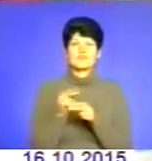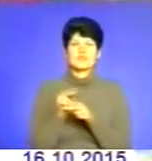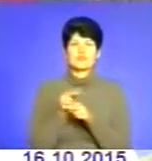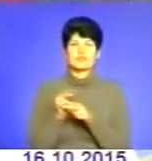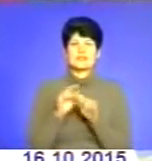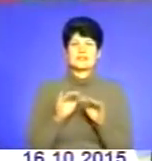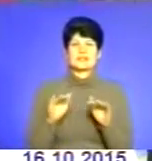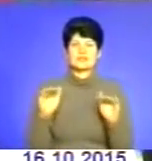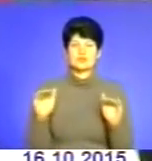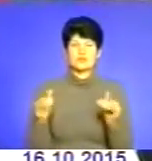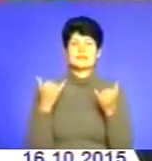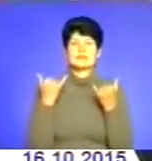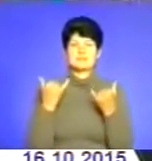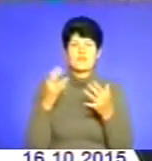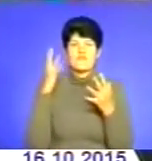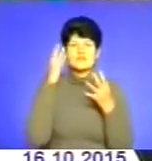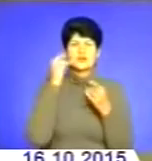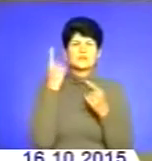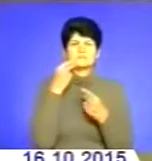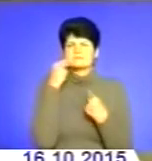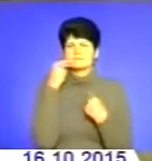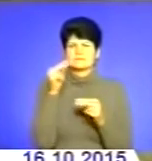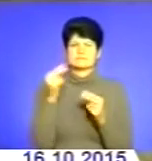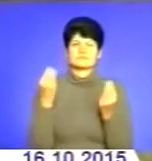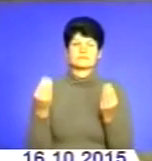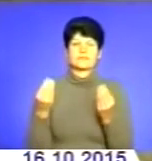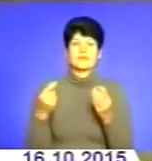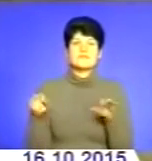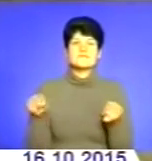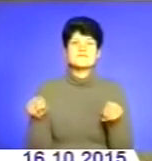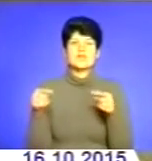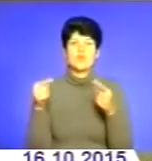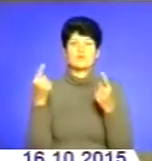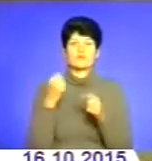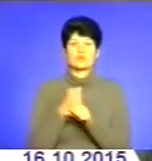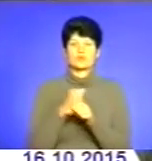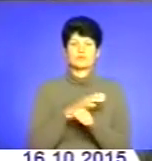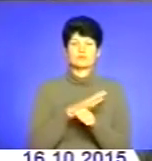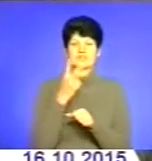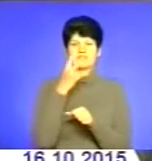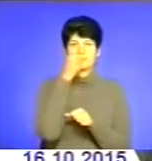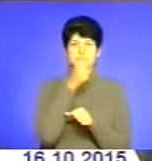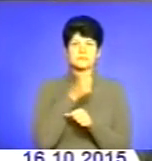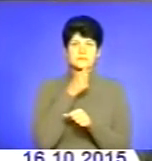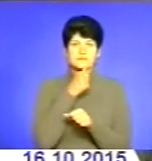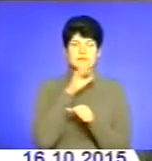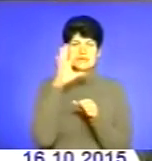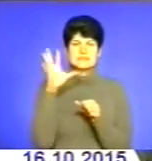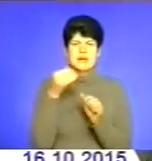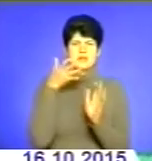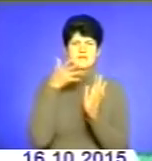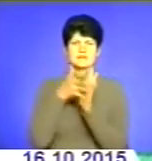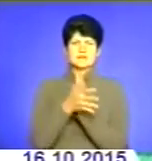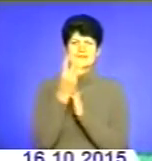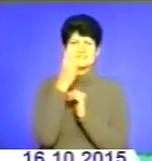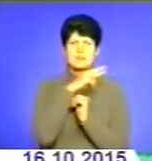дитячий садок, який тепер вважається одним із найкращих. Відновлювальні роботи тривали близько двох місяців. Загальні витрати –